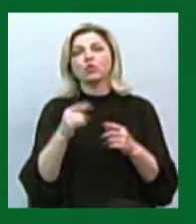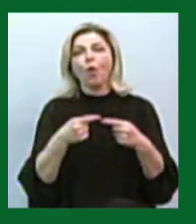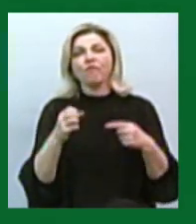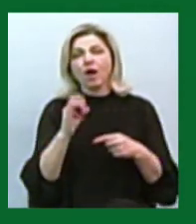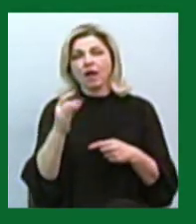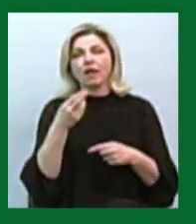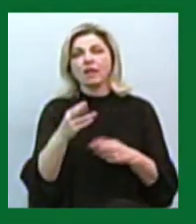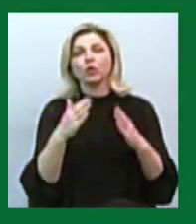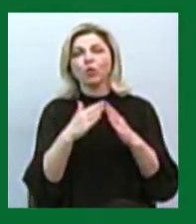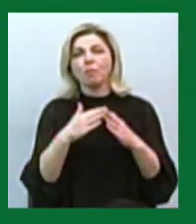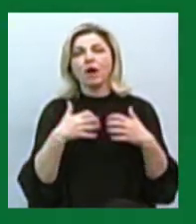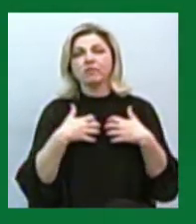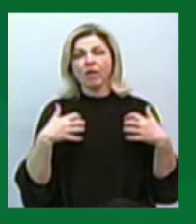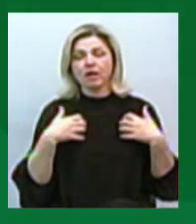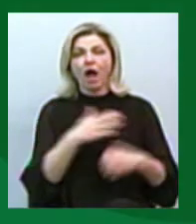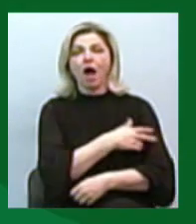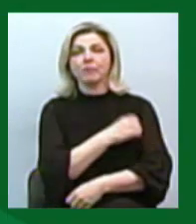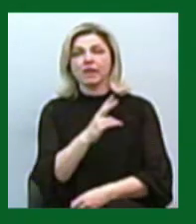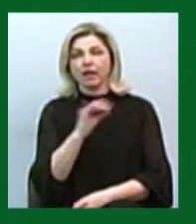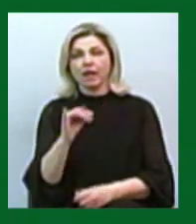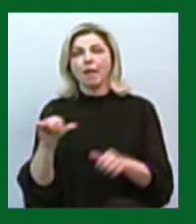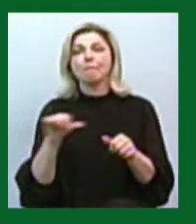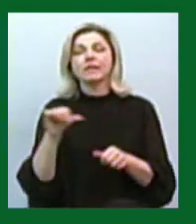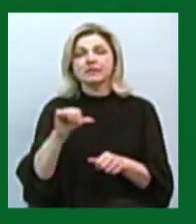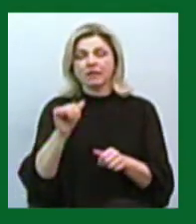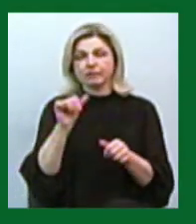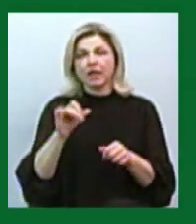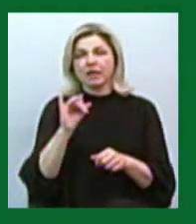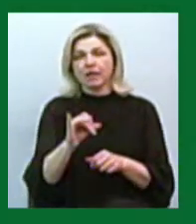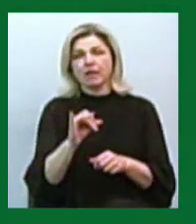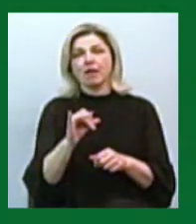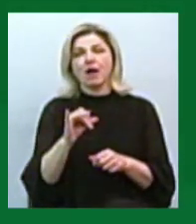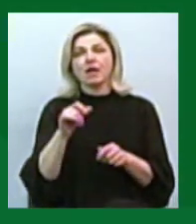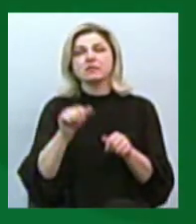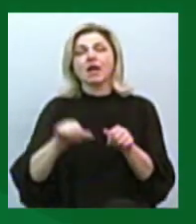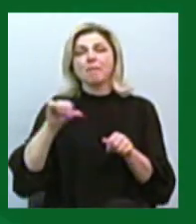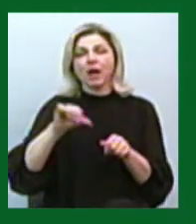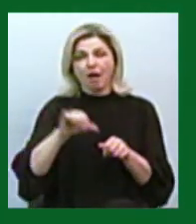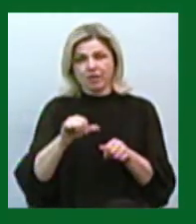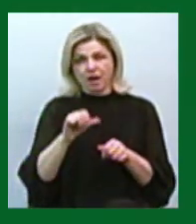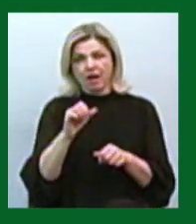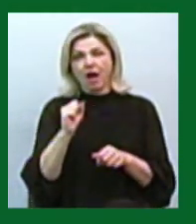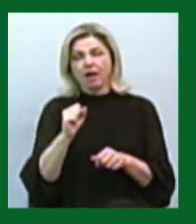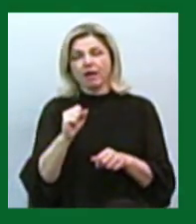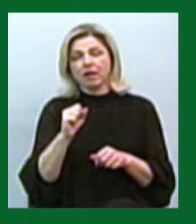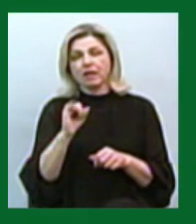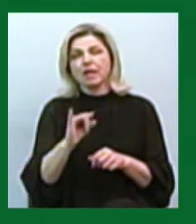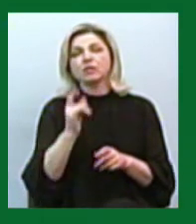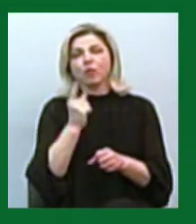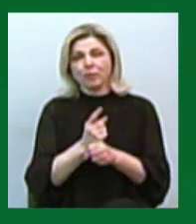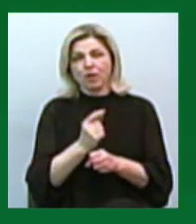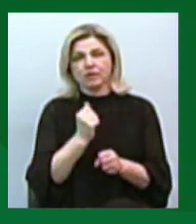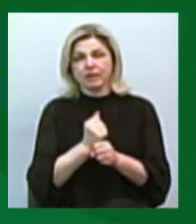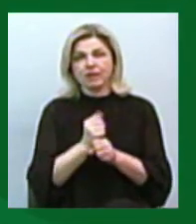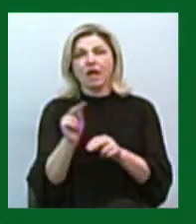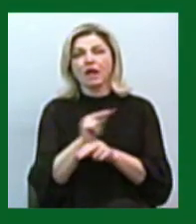домашніх тварин, аптекам, автозаправним станціям та безконтактним автозаправкам. Забороняється також проведення ремонтних